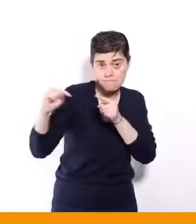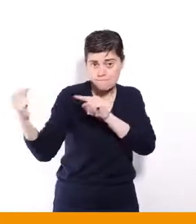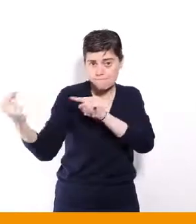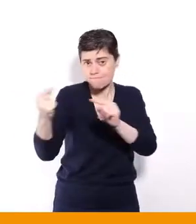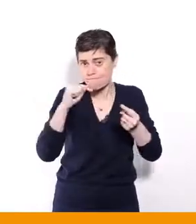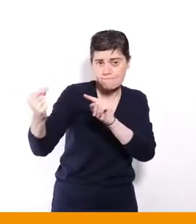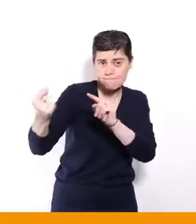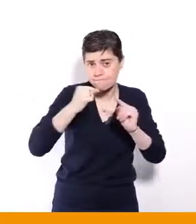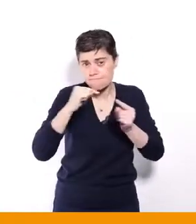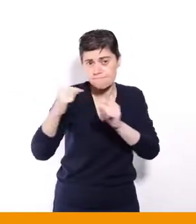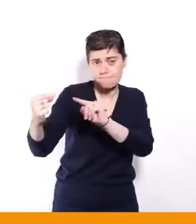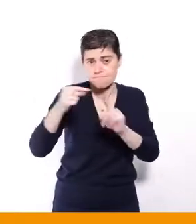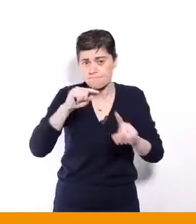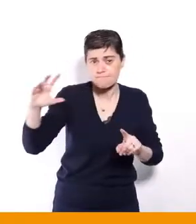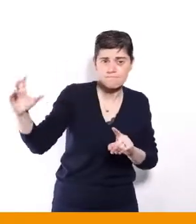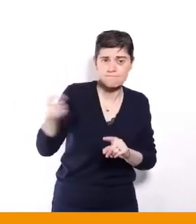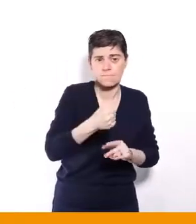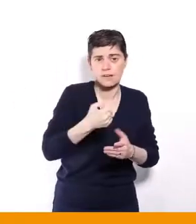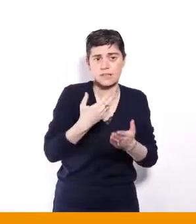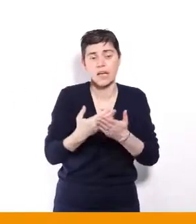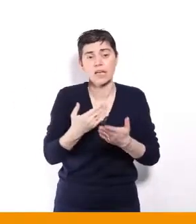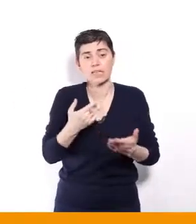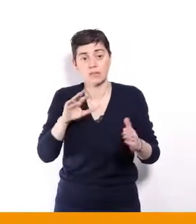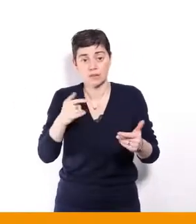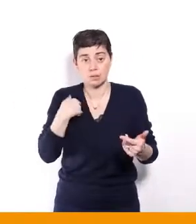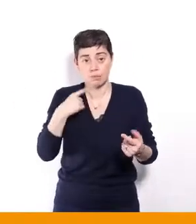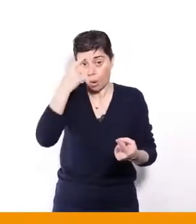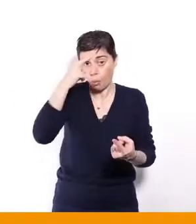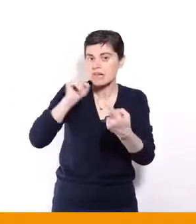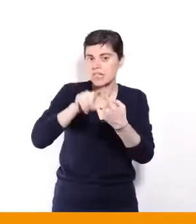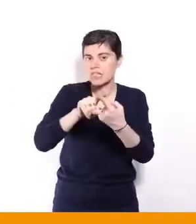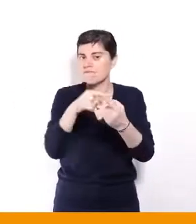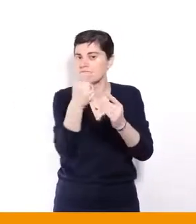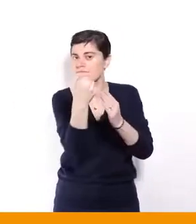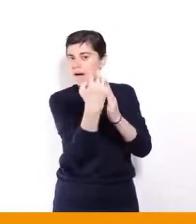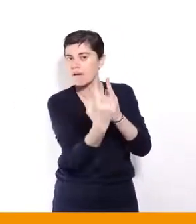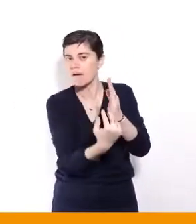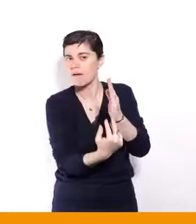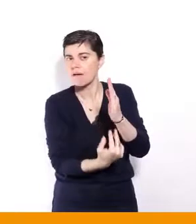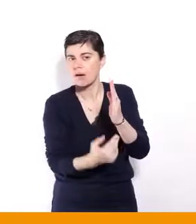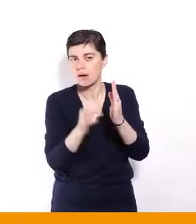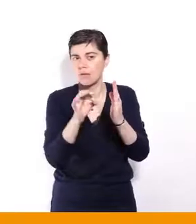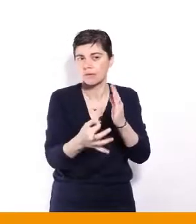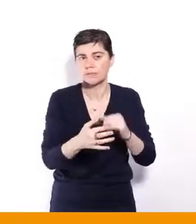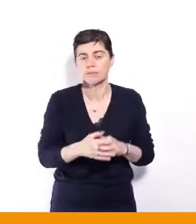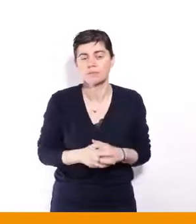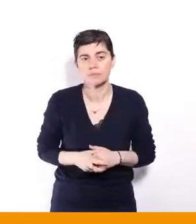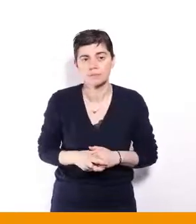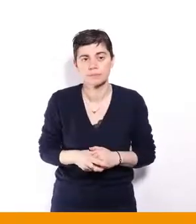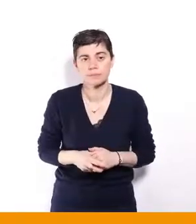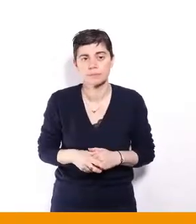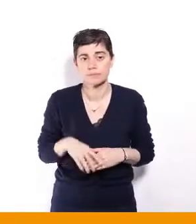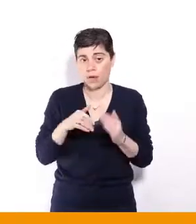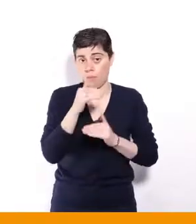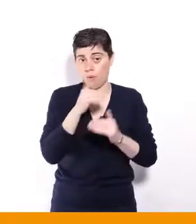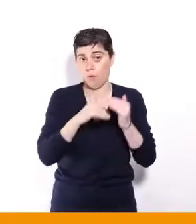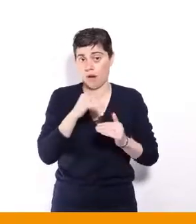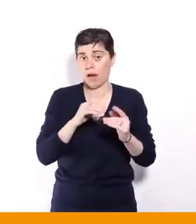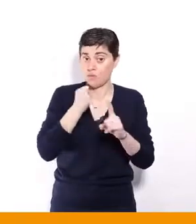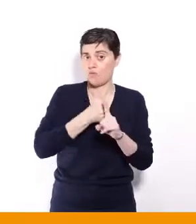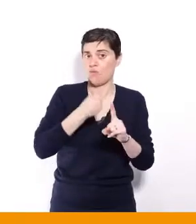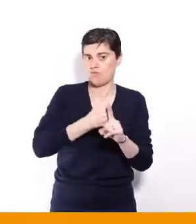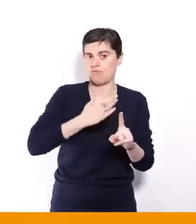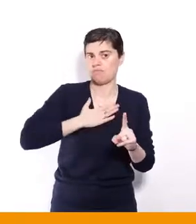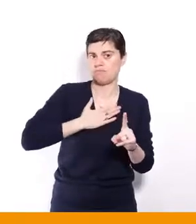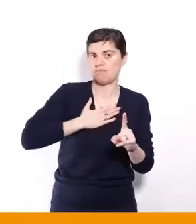moi, je vois davantage des objectifs. Et c'est vrai que ce que j'appelle, moi, dans mon programme de lutte, pour